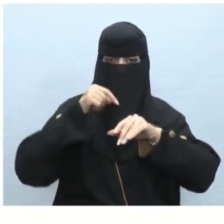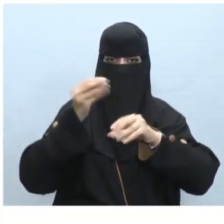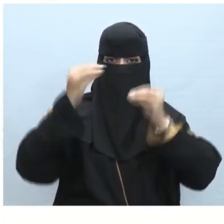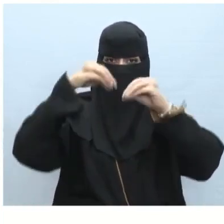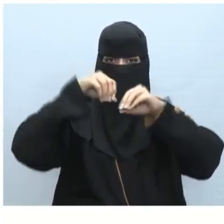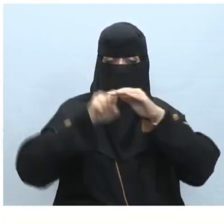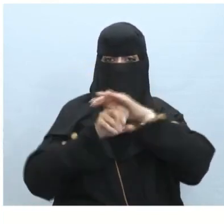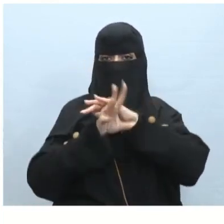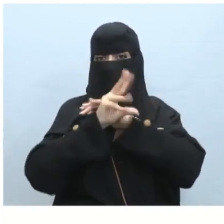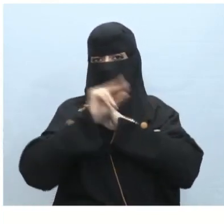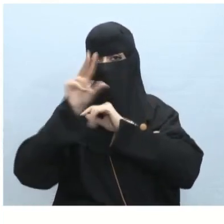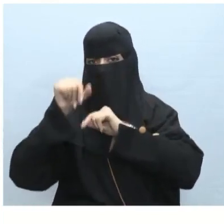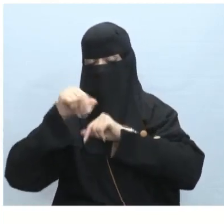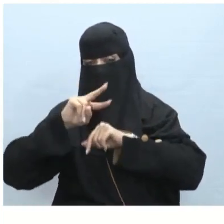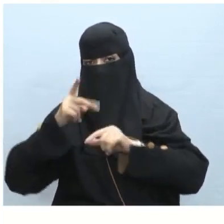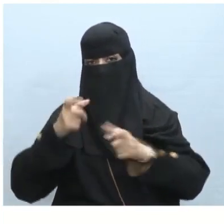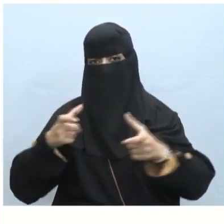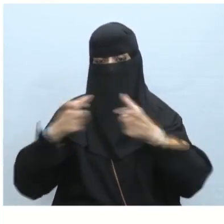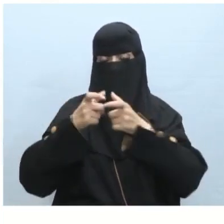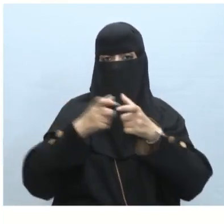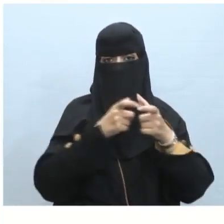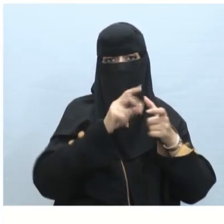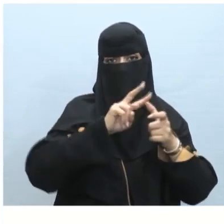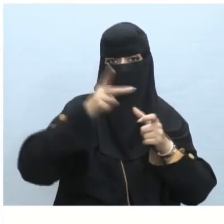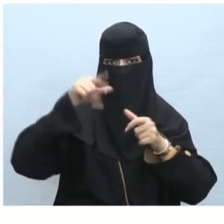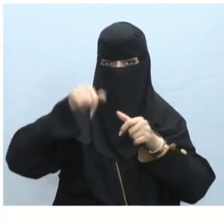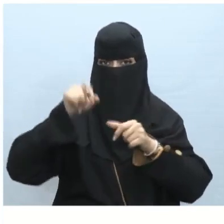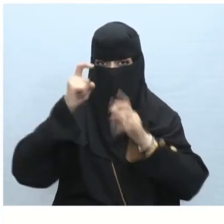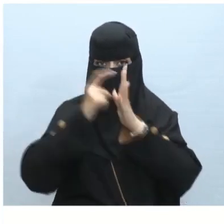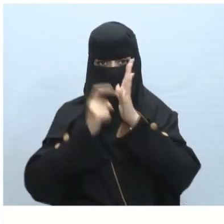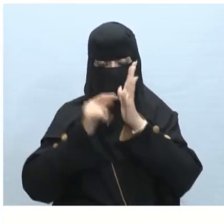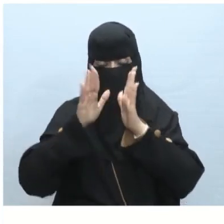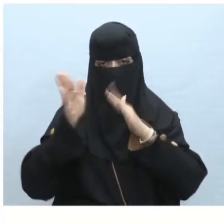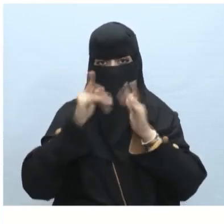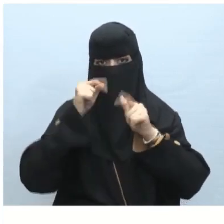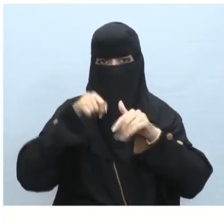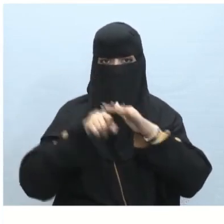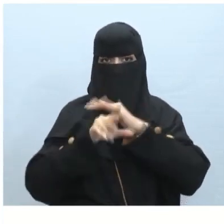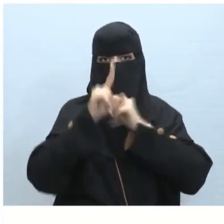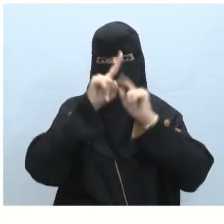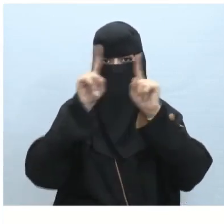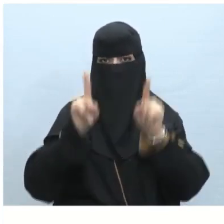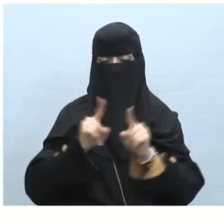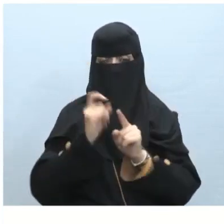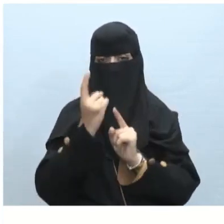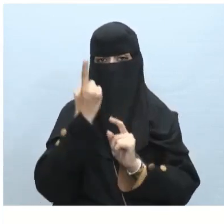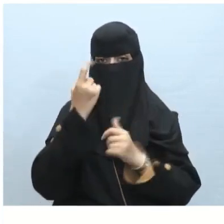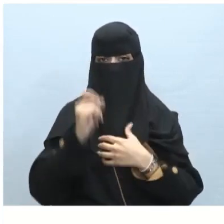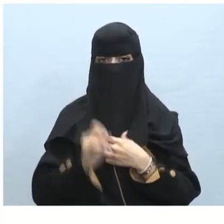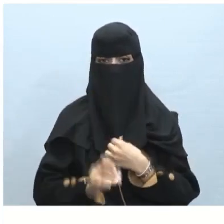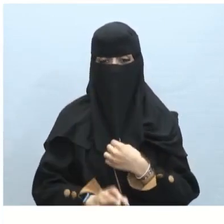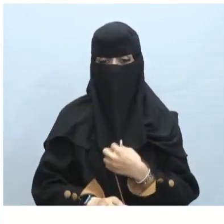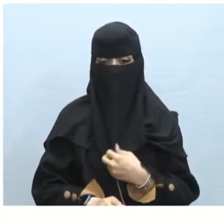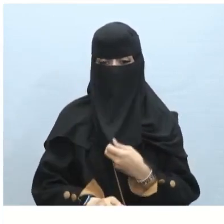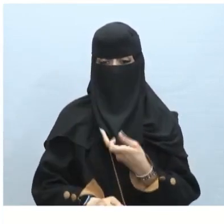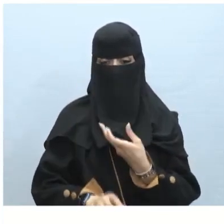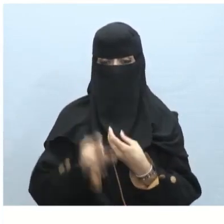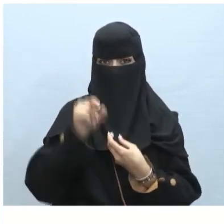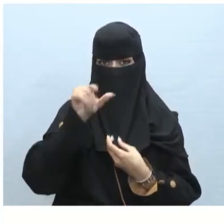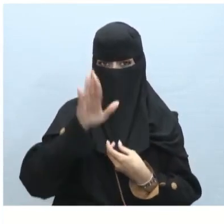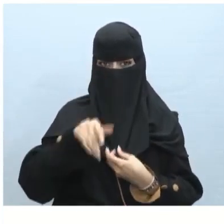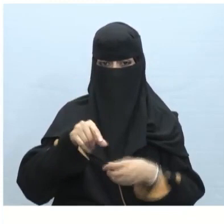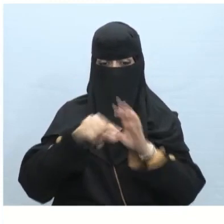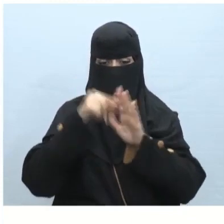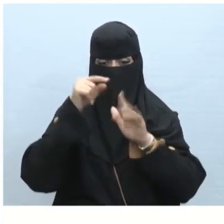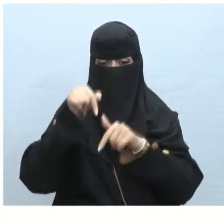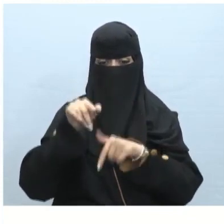PowerPoint في جمع العديد من العناصر في عرض تقديمي واحد في هذا